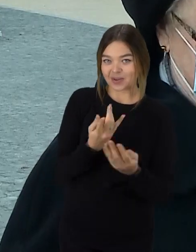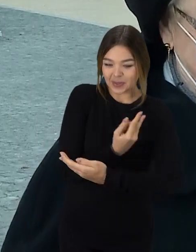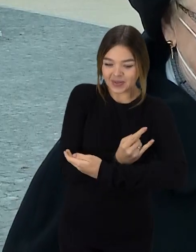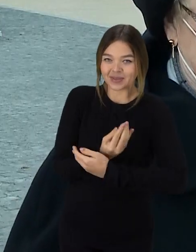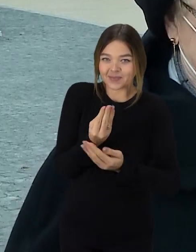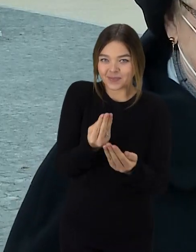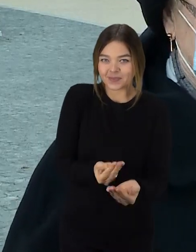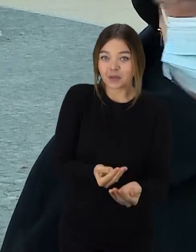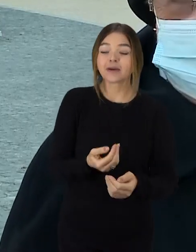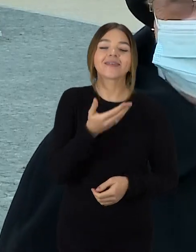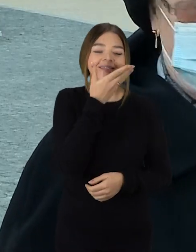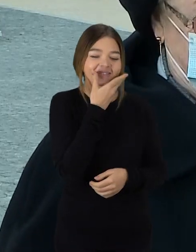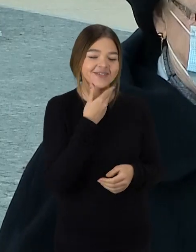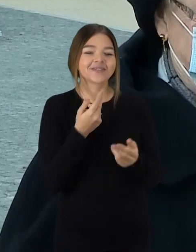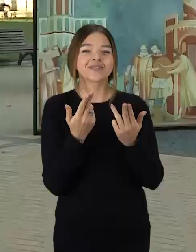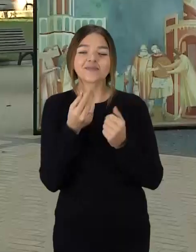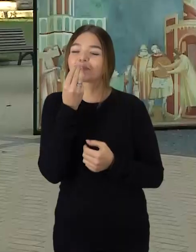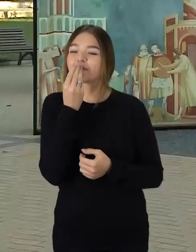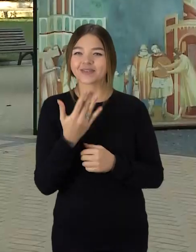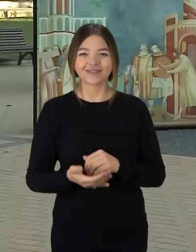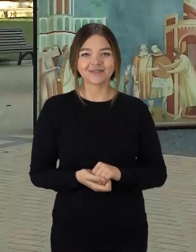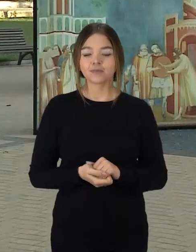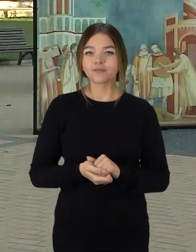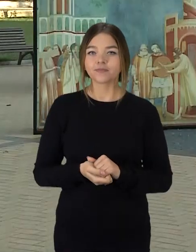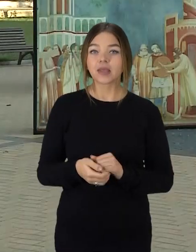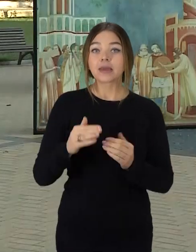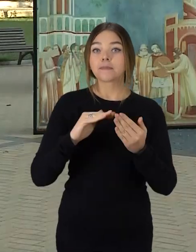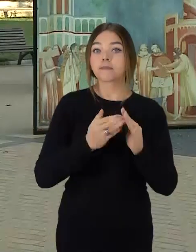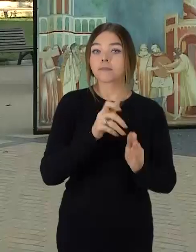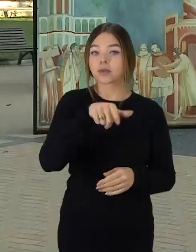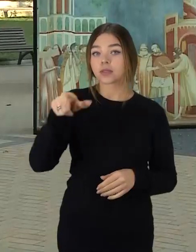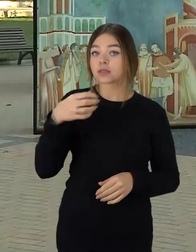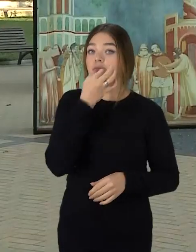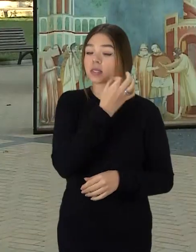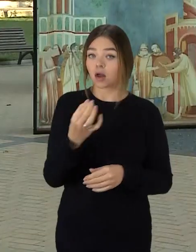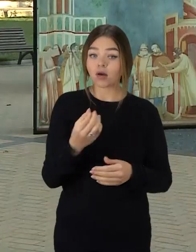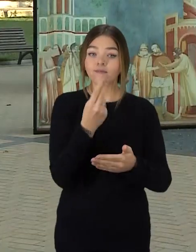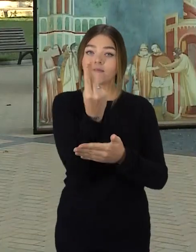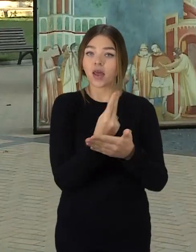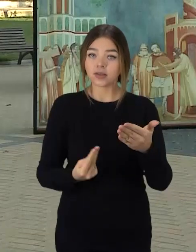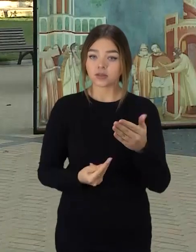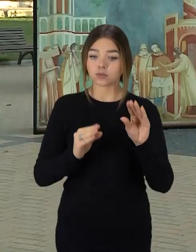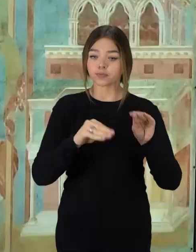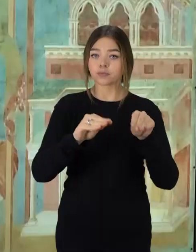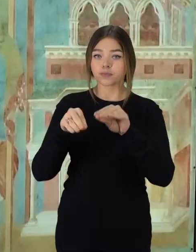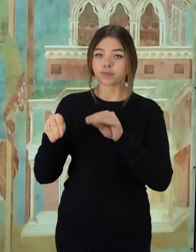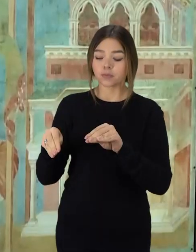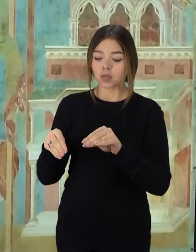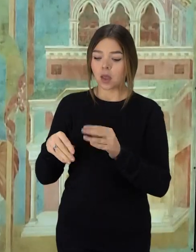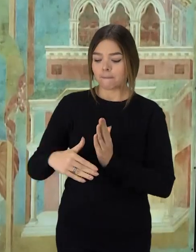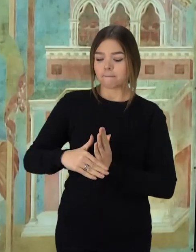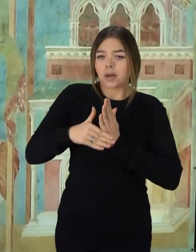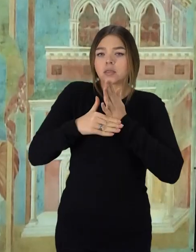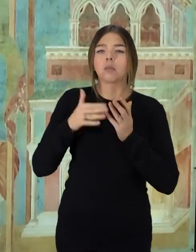pra kartėlę labai gražu, labai puiku. Kai kurie miestiečiai tvirtina, kad Vraskos padeda susimastyti net ir apie pačią gyvenimo